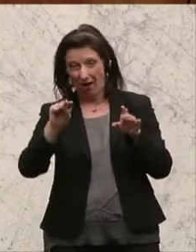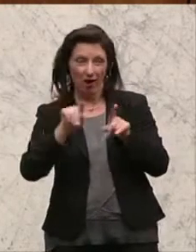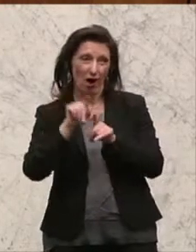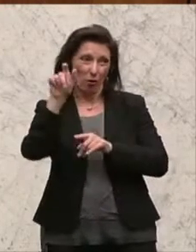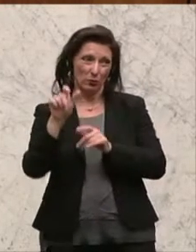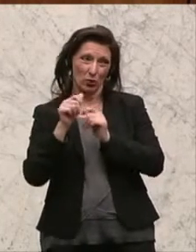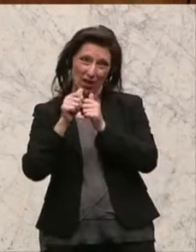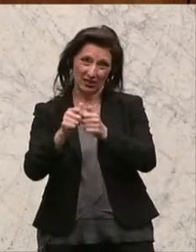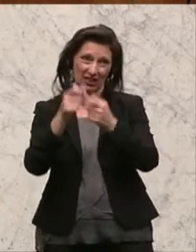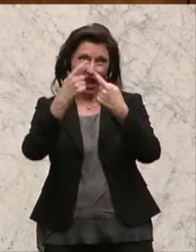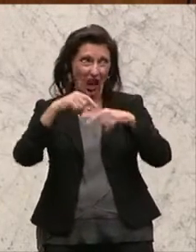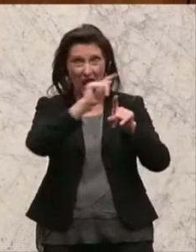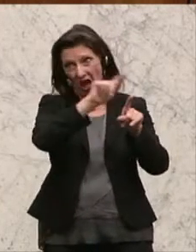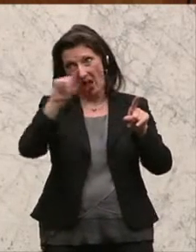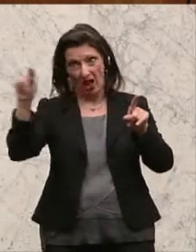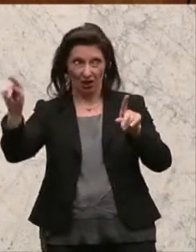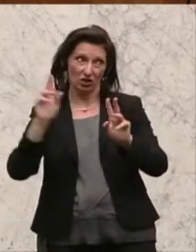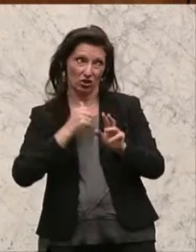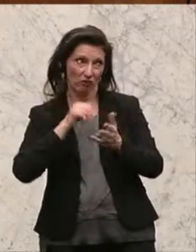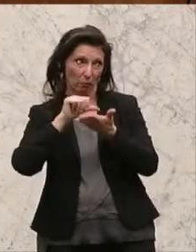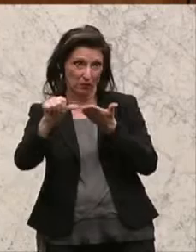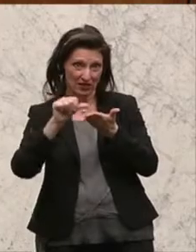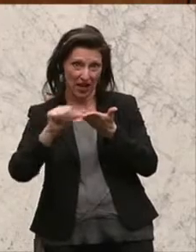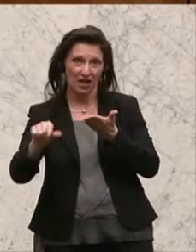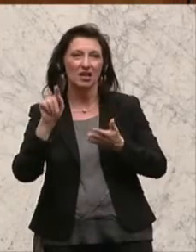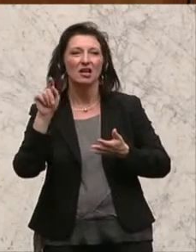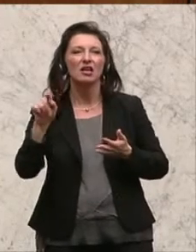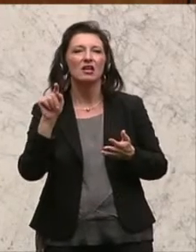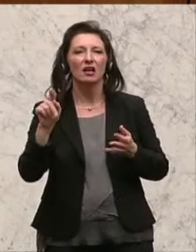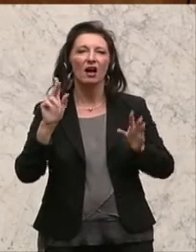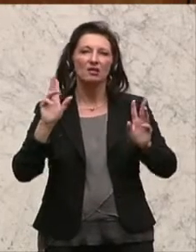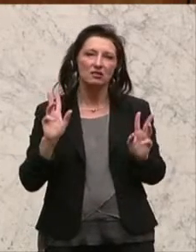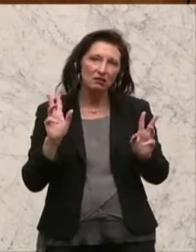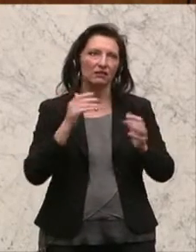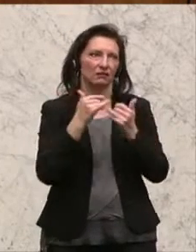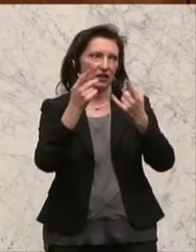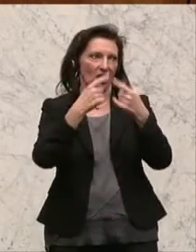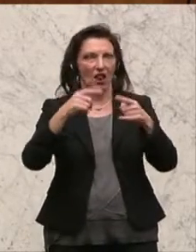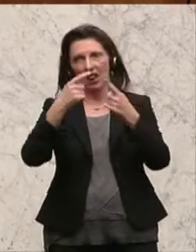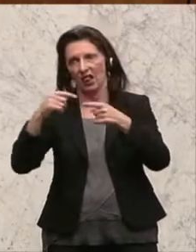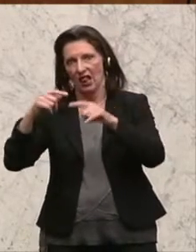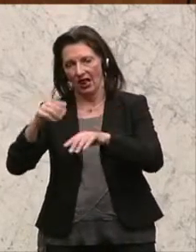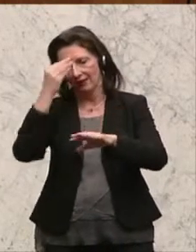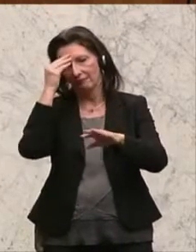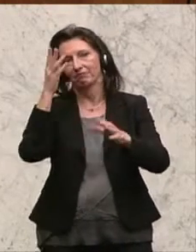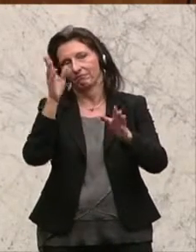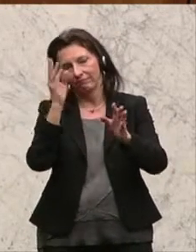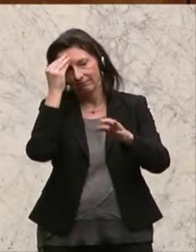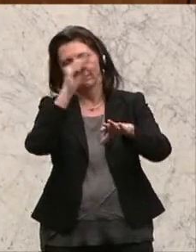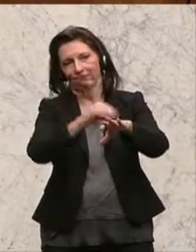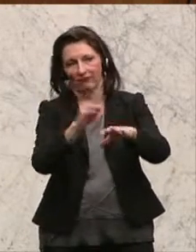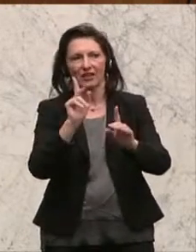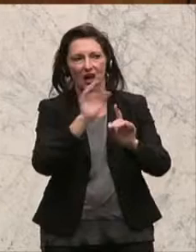Assistenz in den Ländern vielleicht finanzieren. Und es wäre ein großes Mittel der Bewusstseinsbildung an die Länder, die persönliche Assistenz auch wirklich in